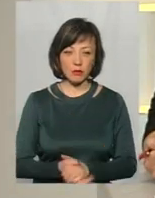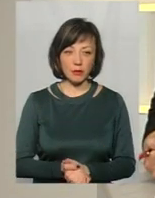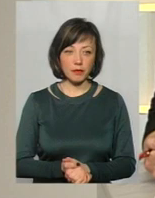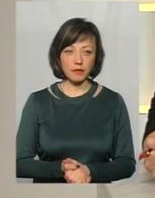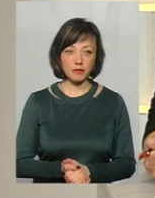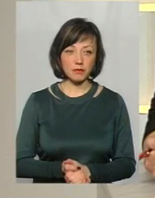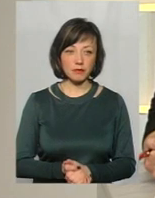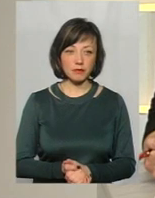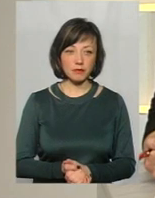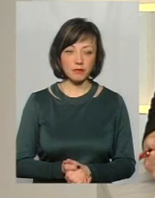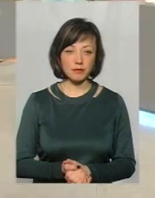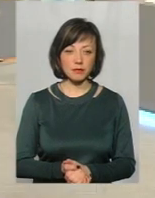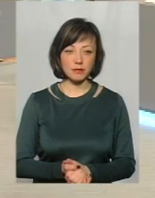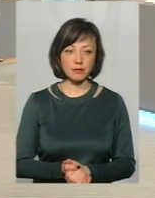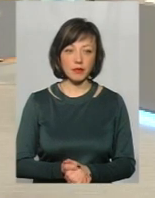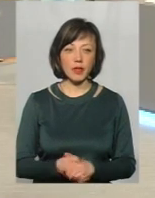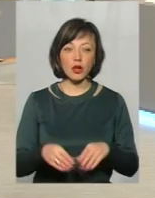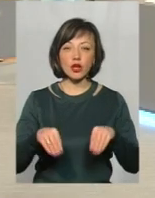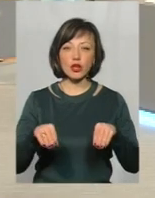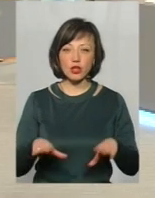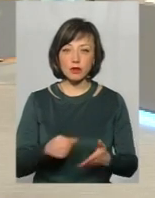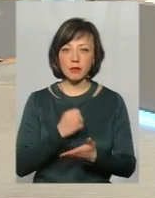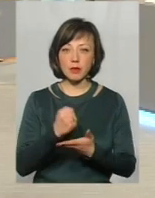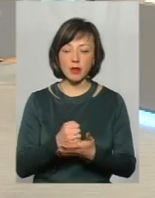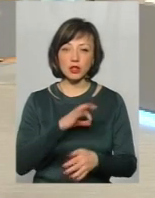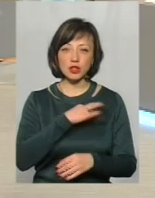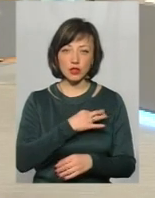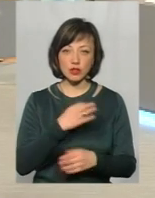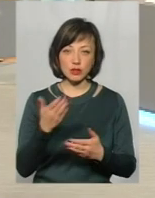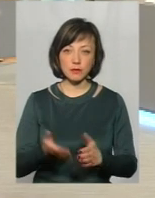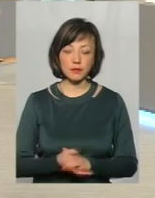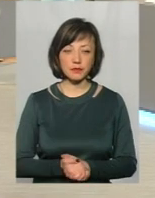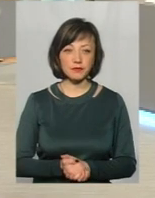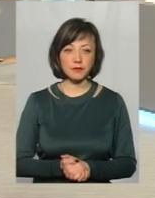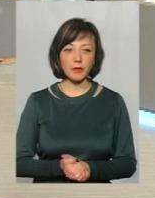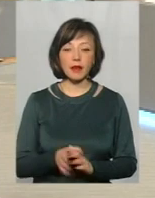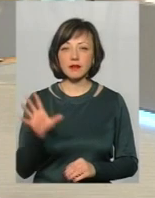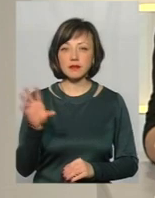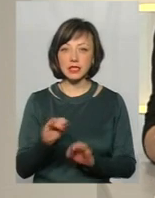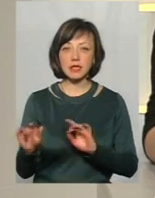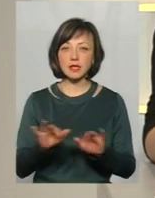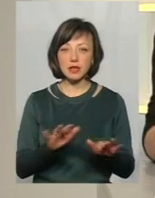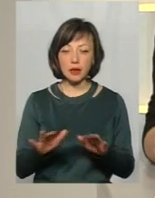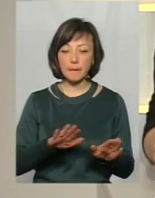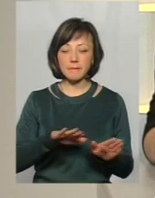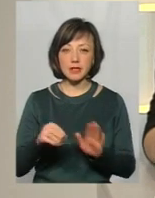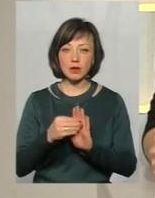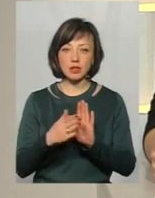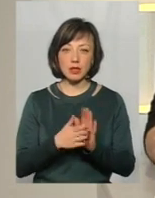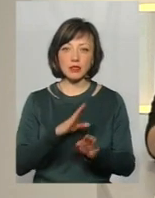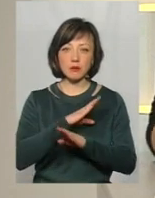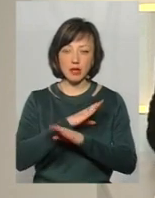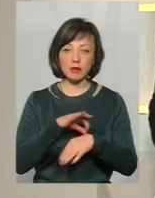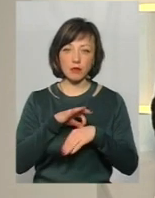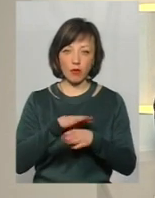відповідно, вже... Рішення має приймати слідчий, впровадження якого знаходиться справа. Тобто, всі дії, які після констатації смерті